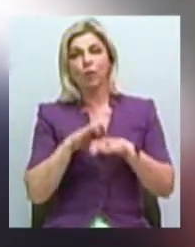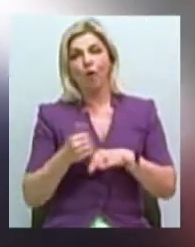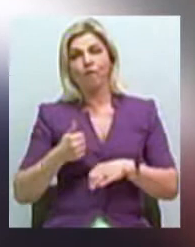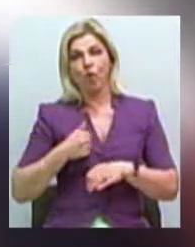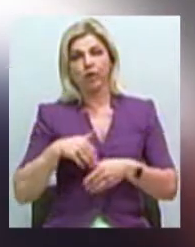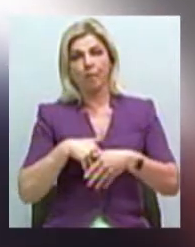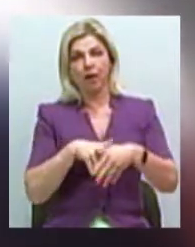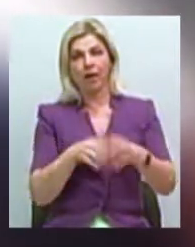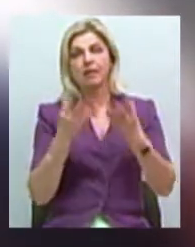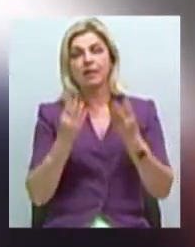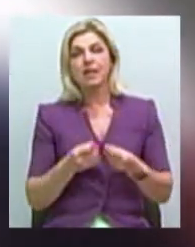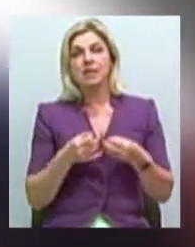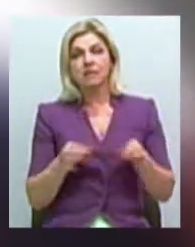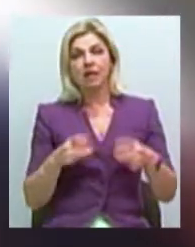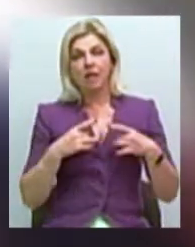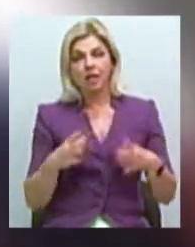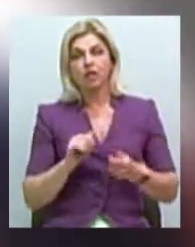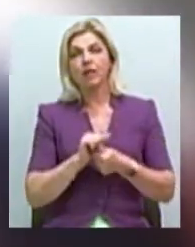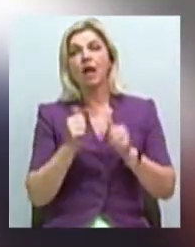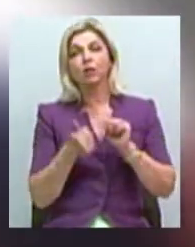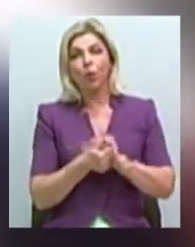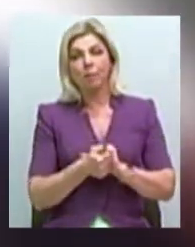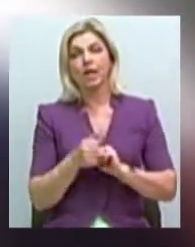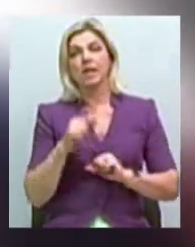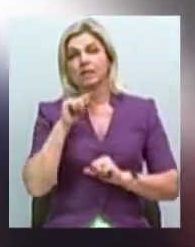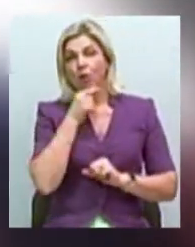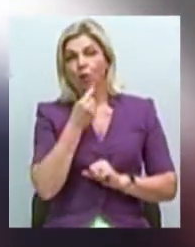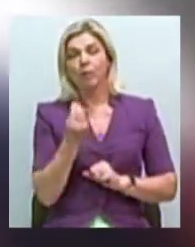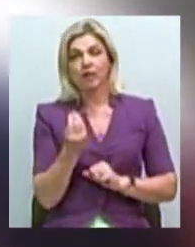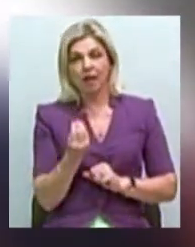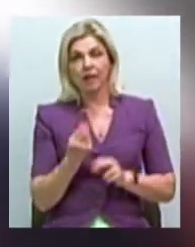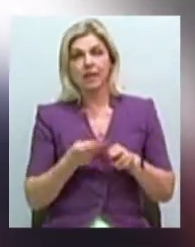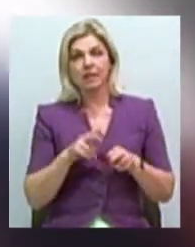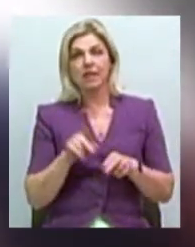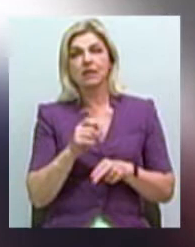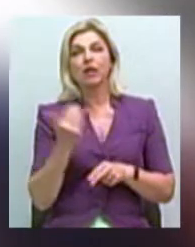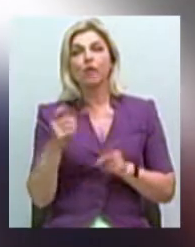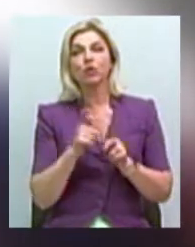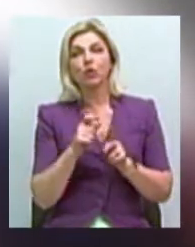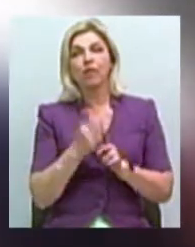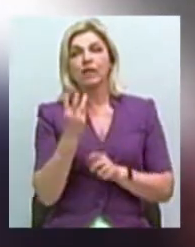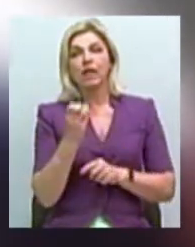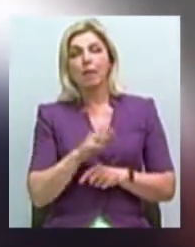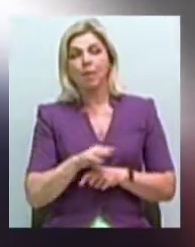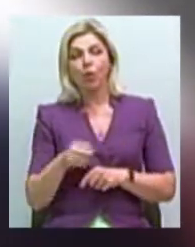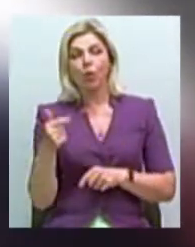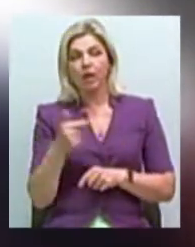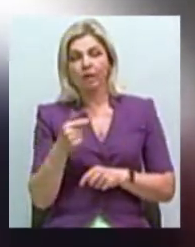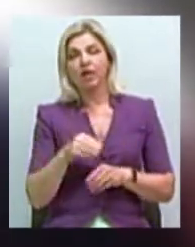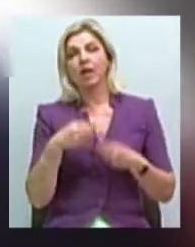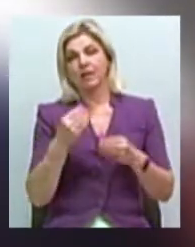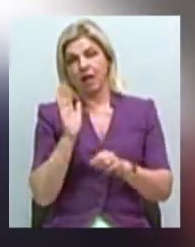параду на День Незалежності. Натомість з економлені гроші, а це, за його словами, 300 мільйонів гривень, дав